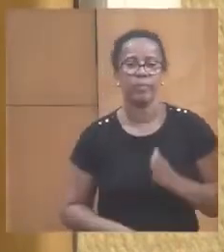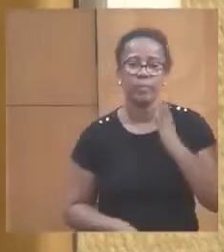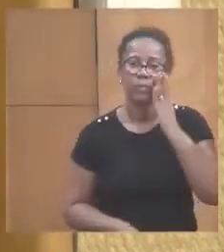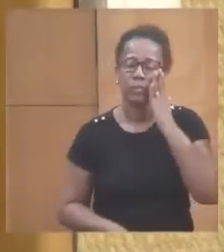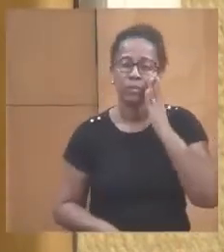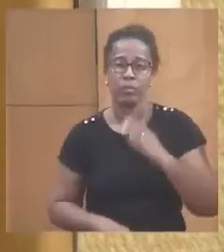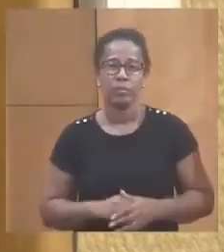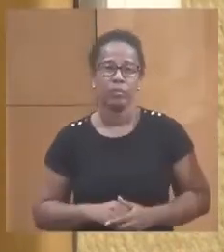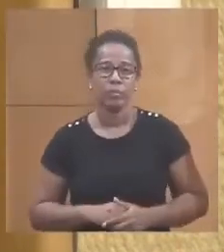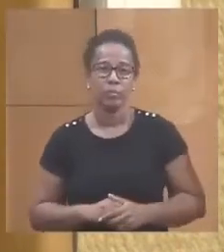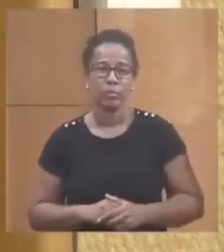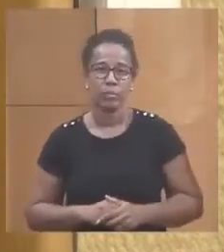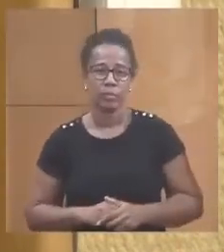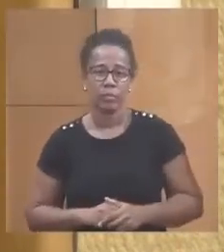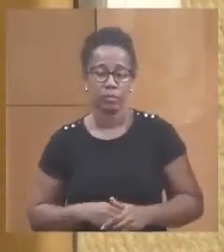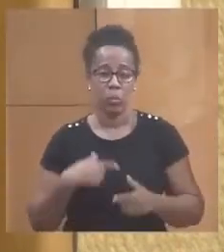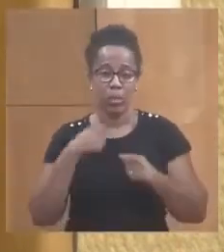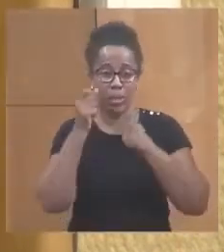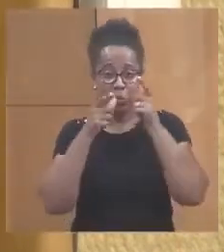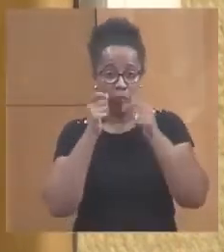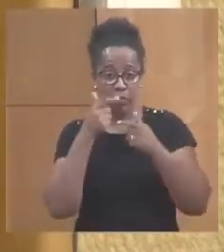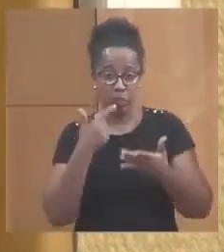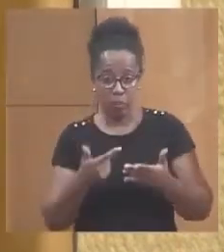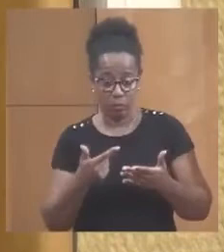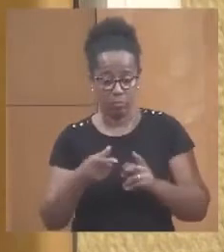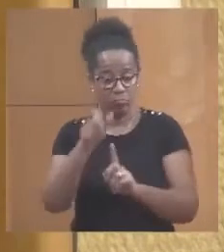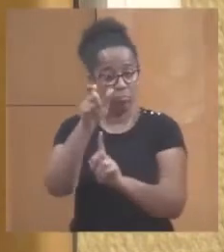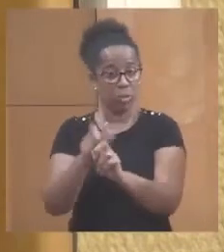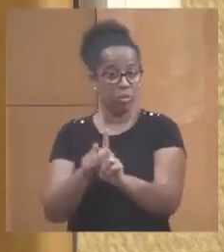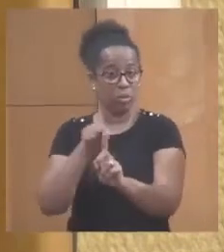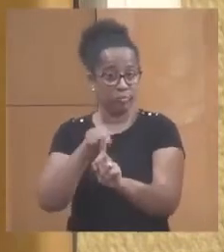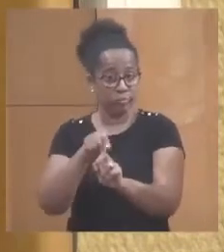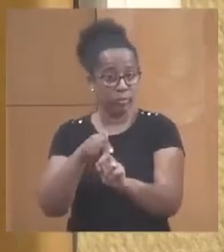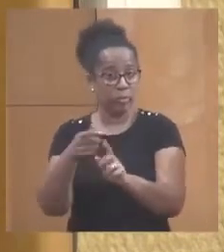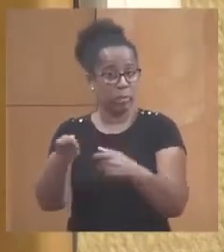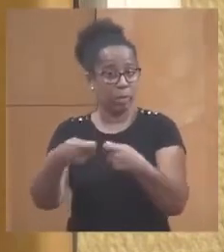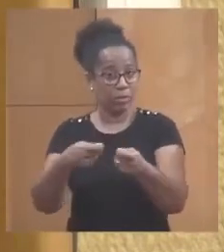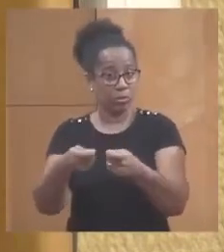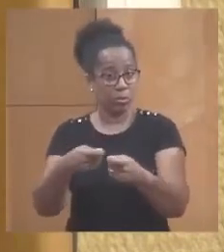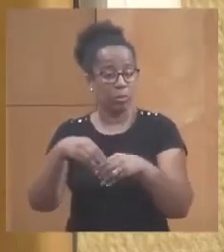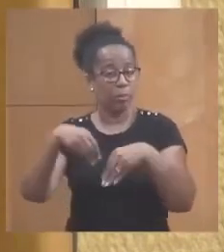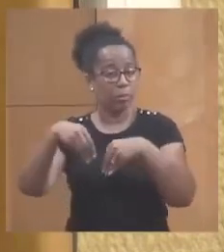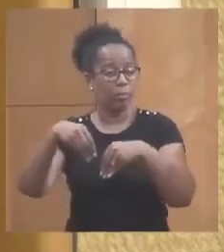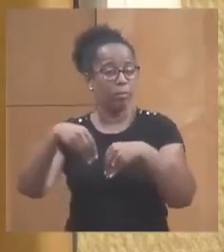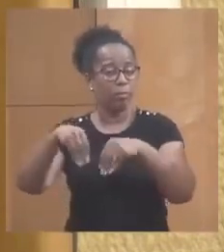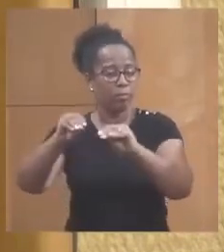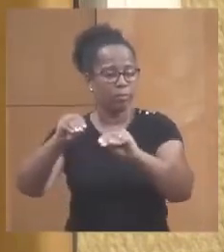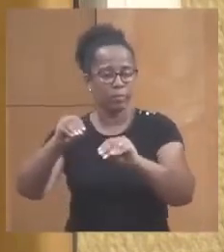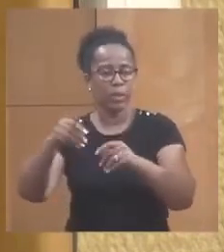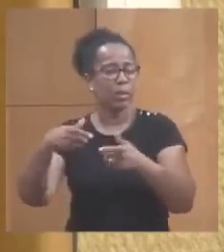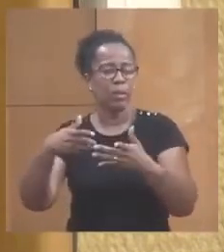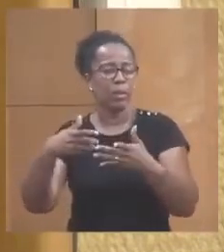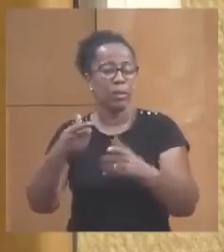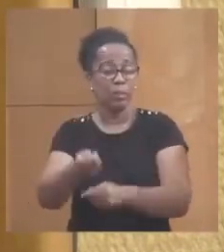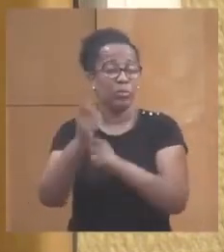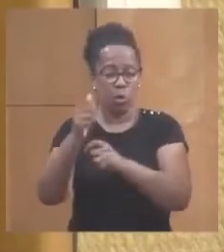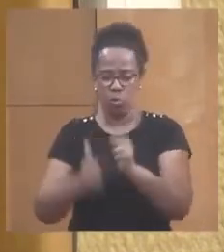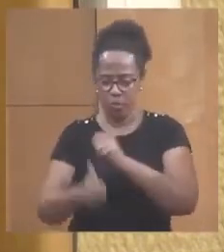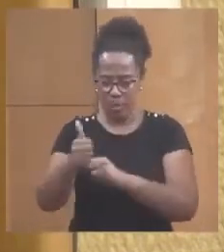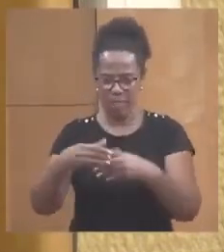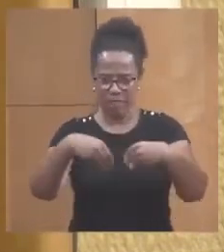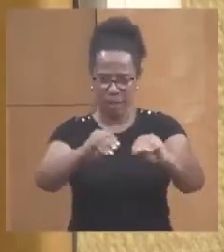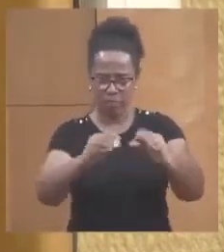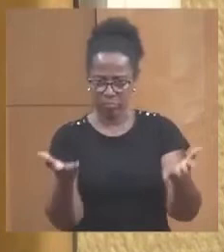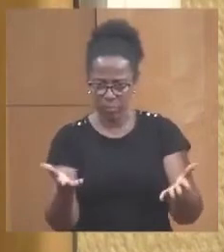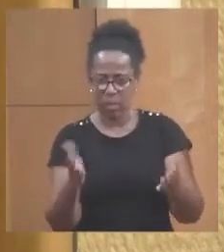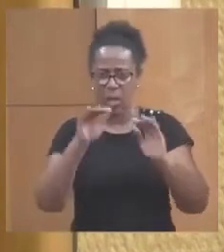c'est que, j'ai découvert qu'il y a un marin-pêcheur, c'est lui qui commercialise la glace. Je lui dis, mais pour le compte de qui ? Il dit, bon, c'est le